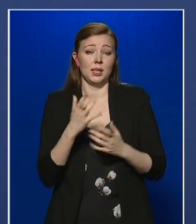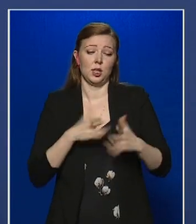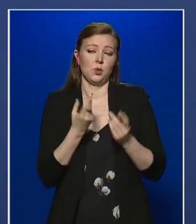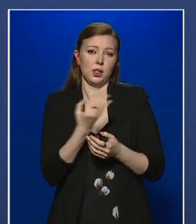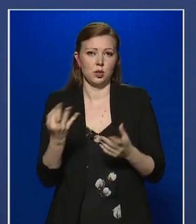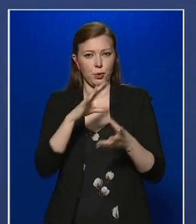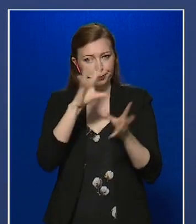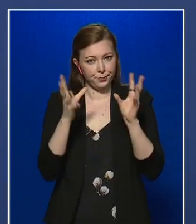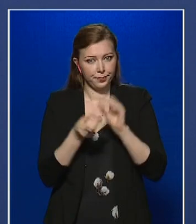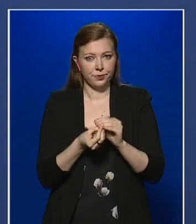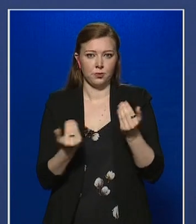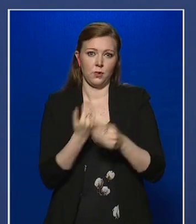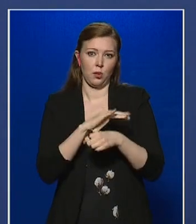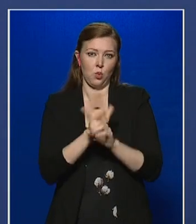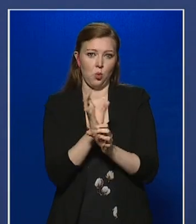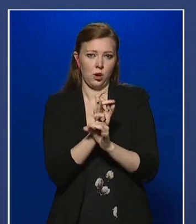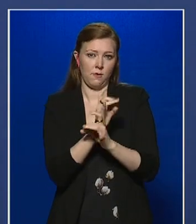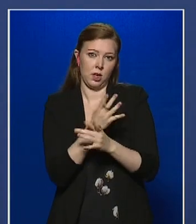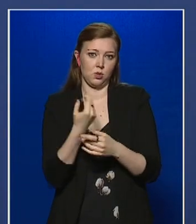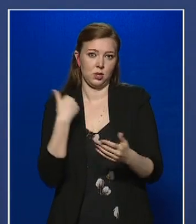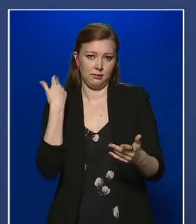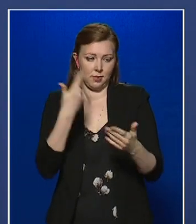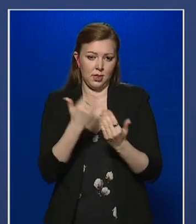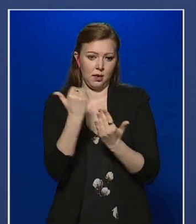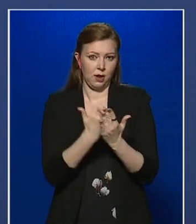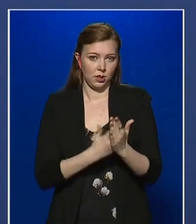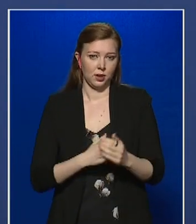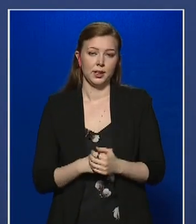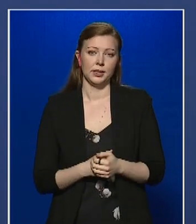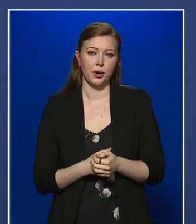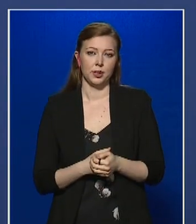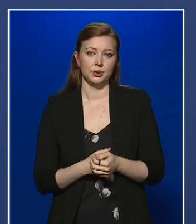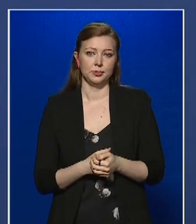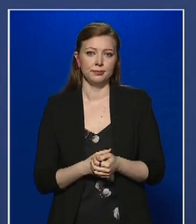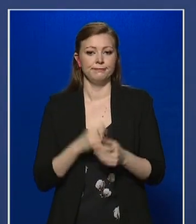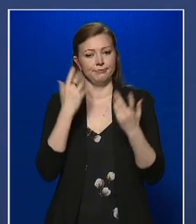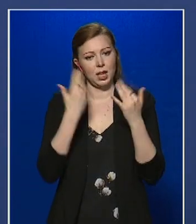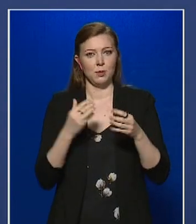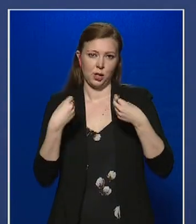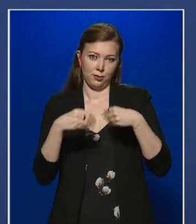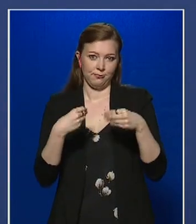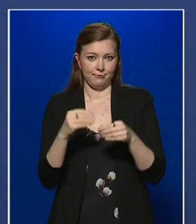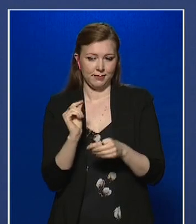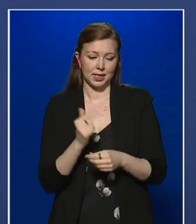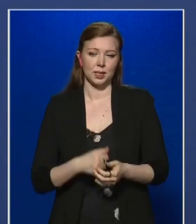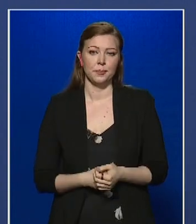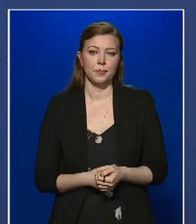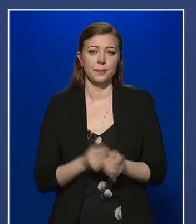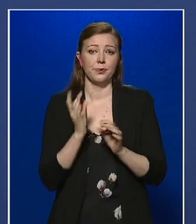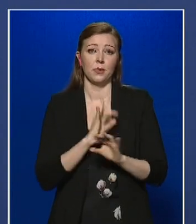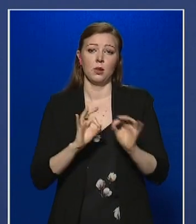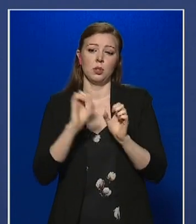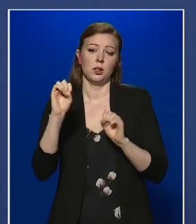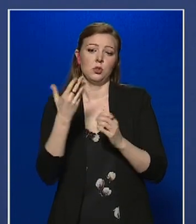hogy összefoglaljam az új koronavírus járvány kapcsán eddig elvégzett feladatainkat és eredményeinkről beszámoljak. Az Országos